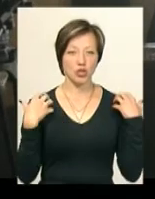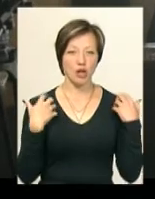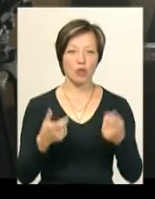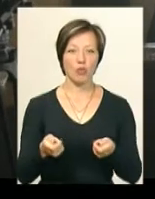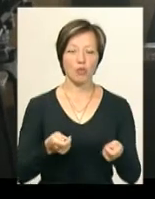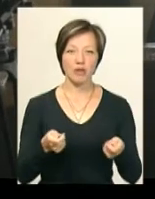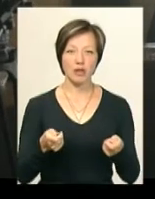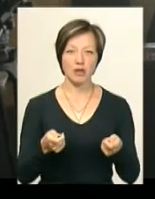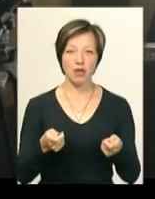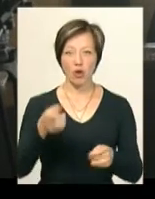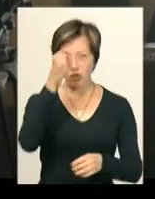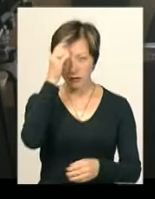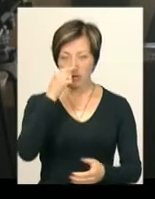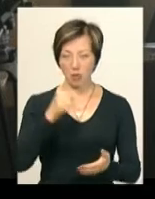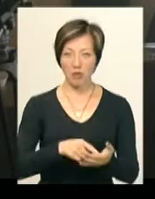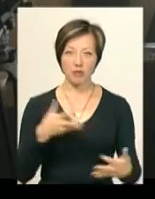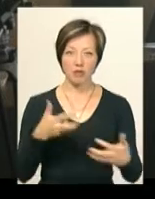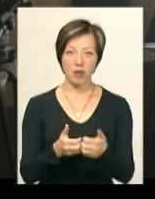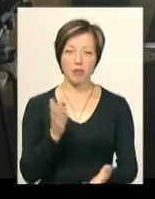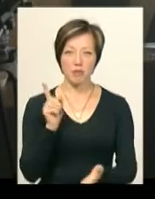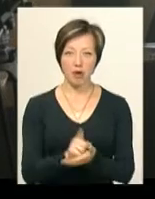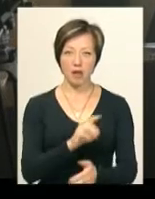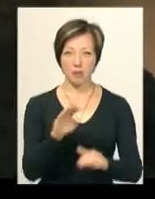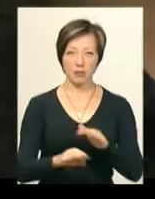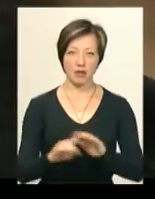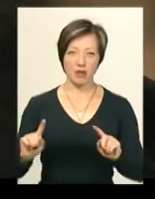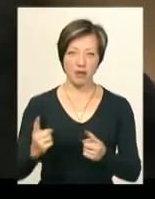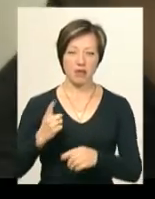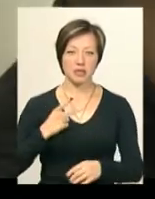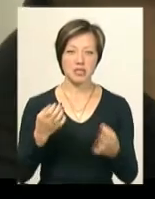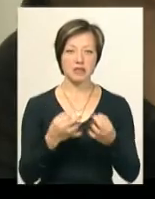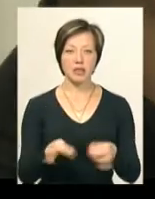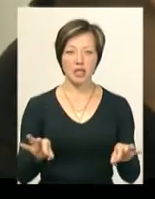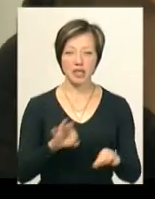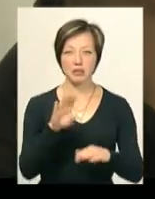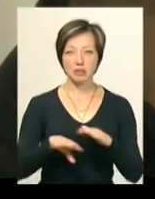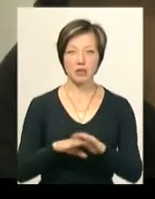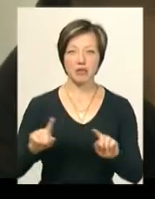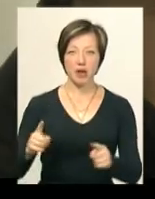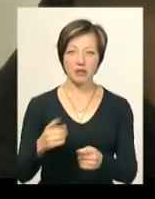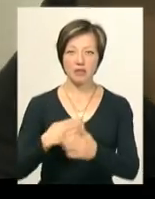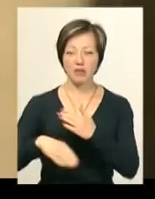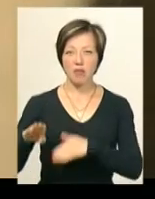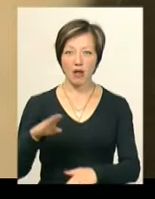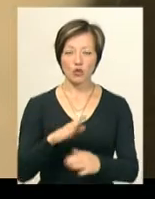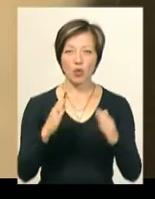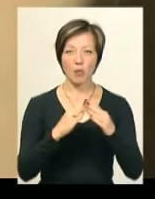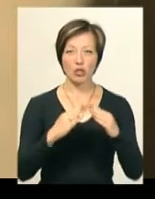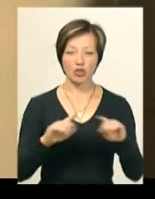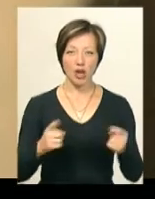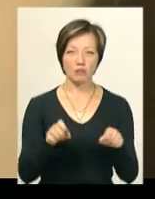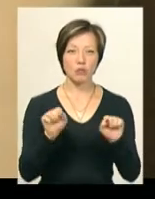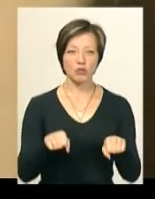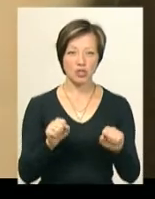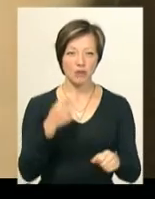управління освіти, попав в ДТП, має перебувати під вартою. Звільнити Романа Миколаєва з під вартою і відправити під домашній арешт – це